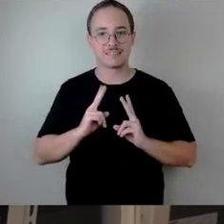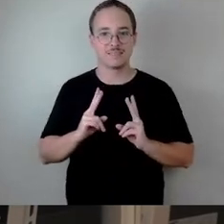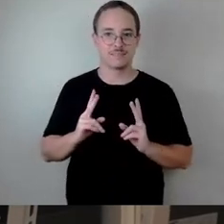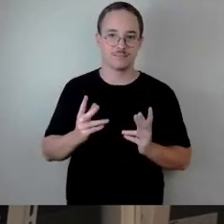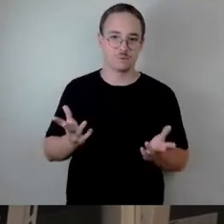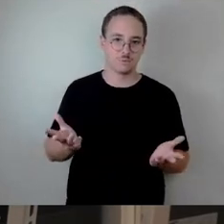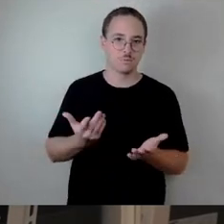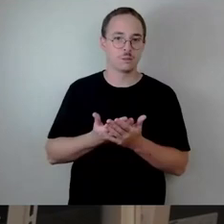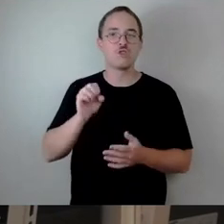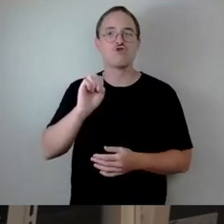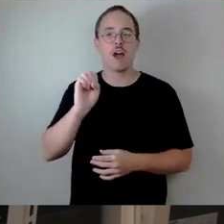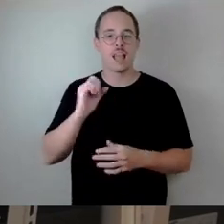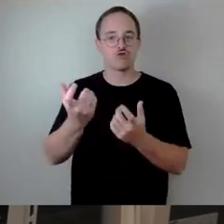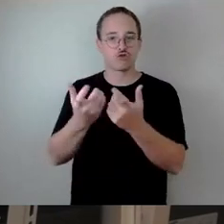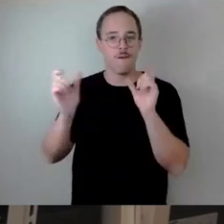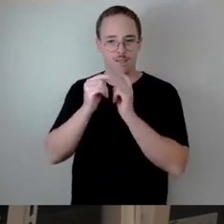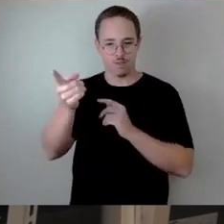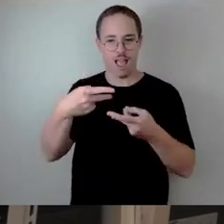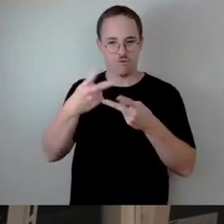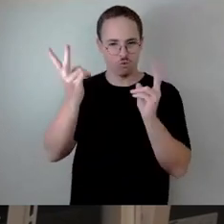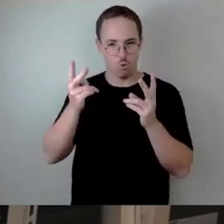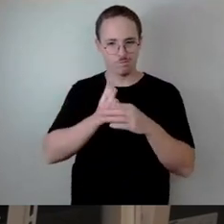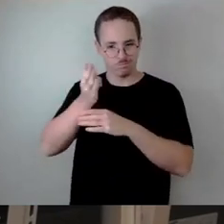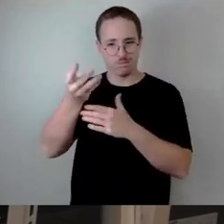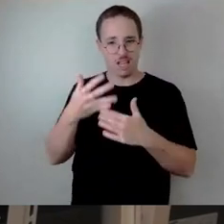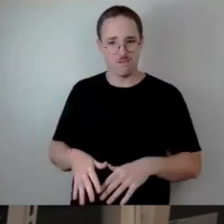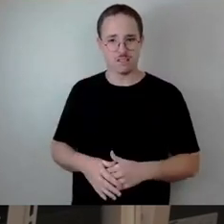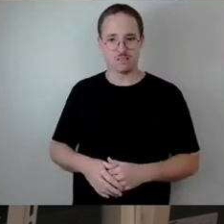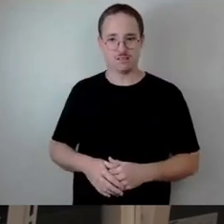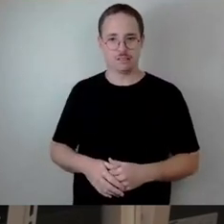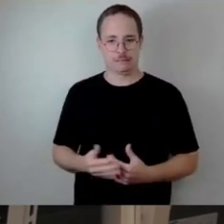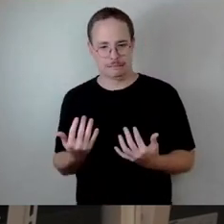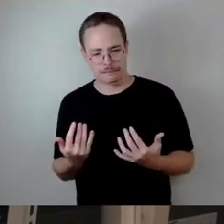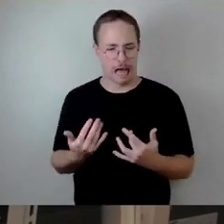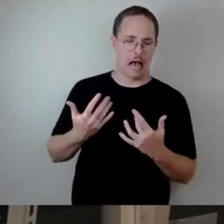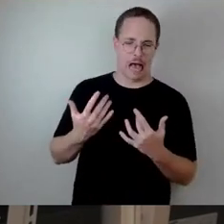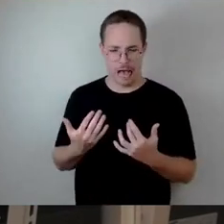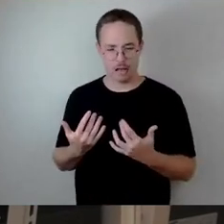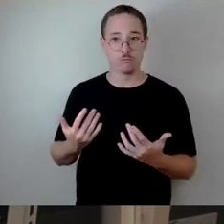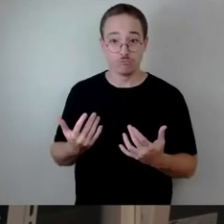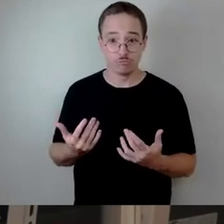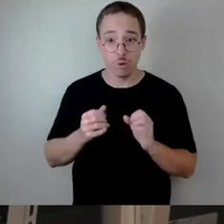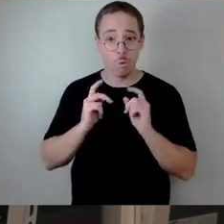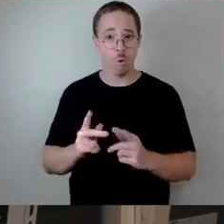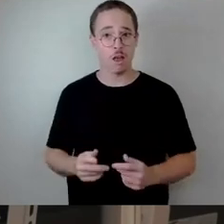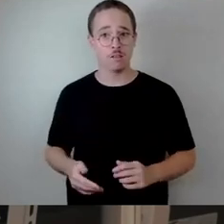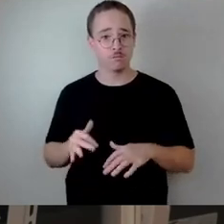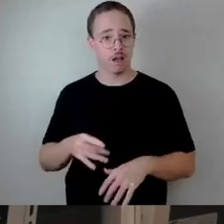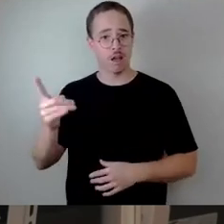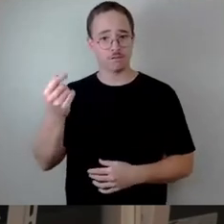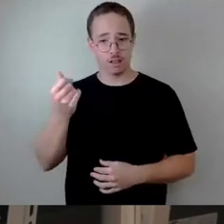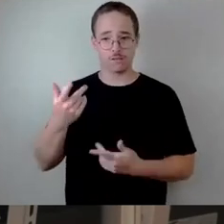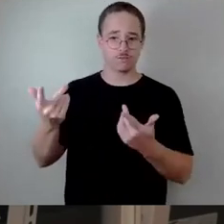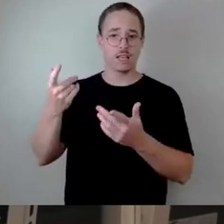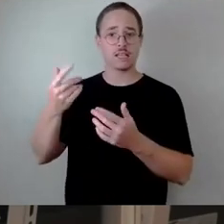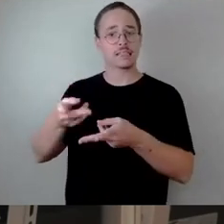wehgetan? Nö, hat nie wehgetan. Da drüben steht das neue Verwaltungsforum. Kreditfinanziert. Und Dogma im Haushalt. Wir wollen keine Kredite aufnehmen. Und nur